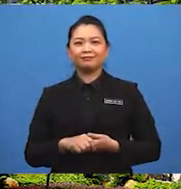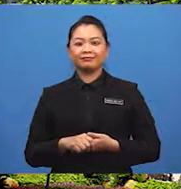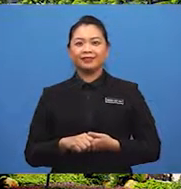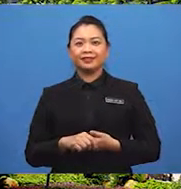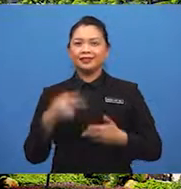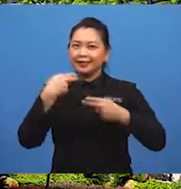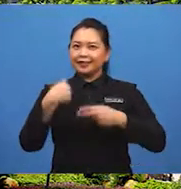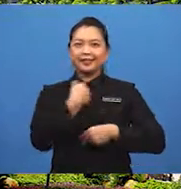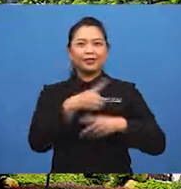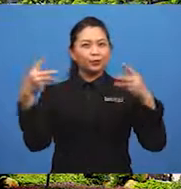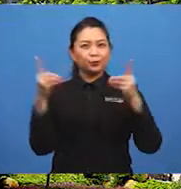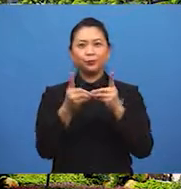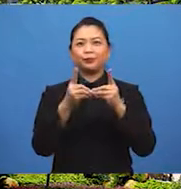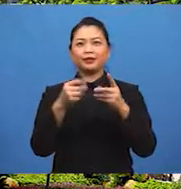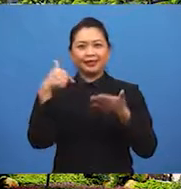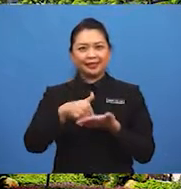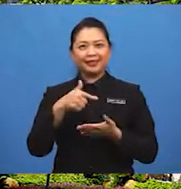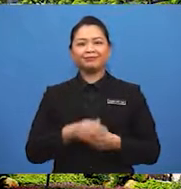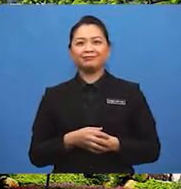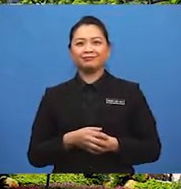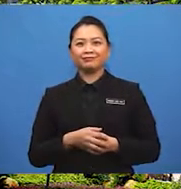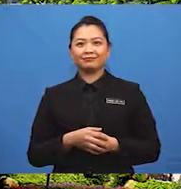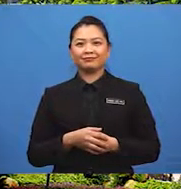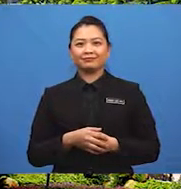sehingga kita berjumpa lagi.